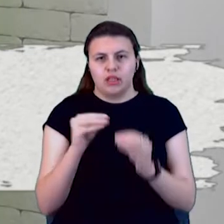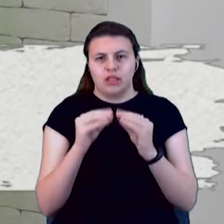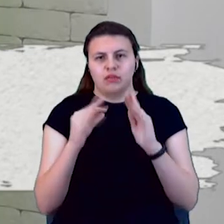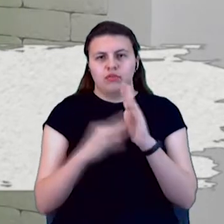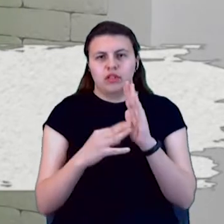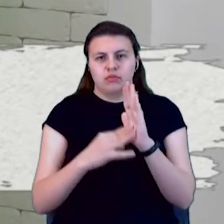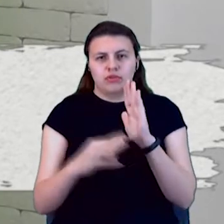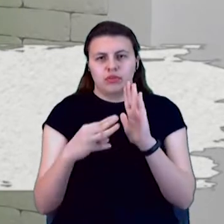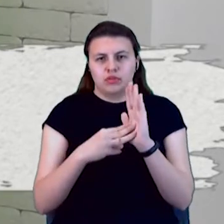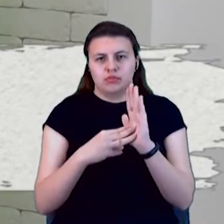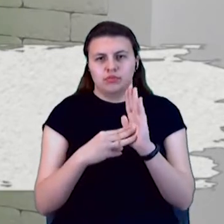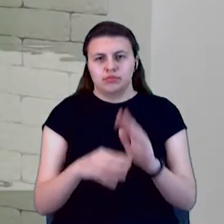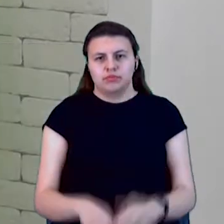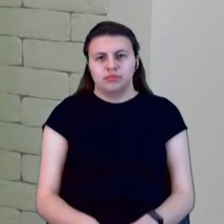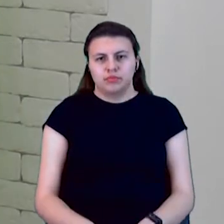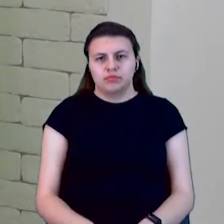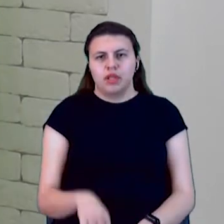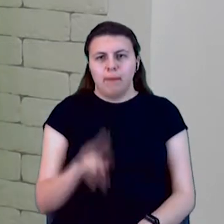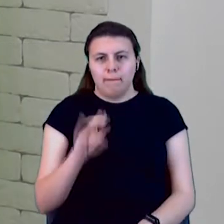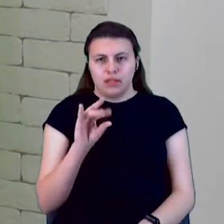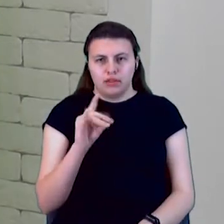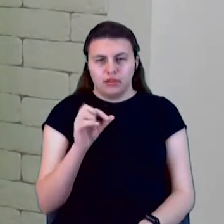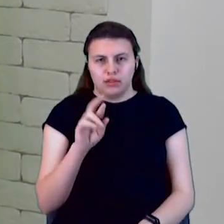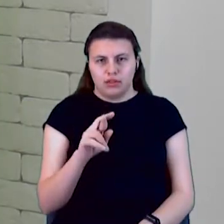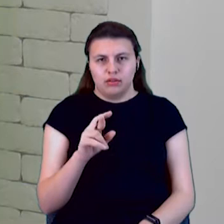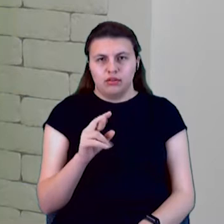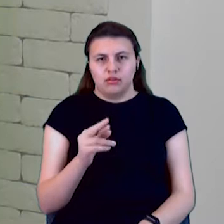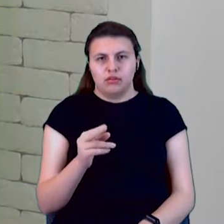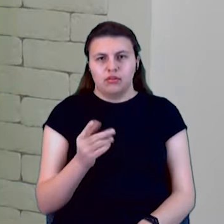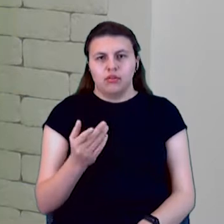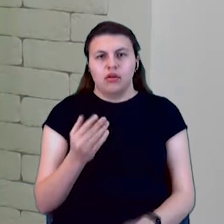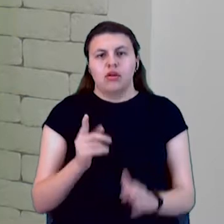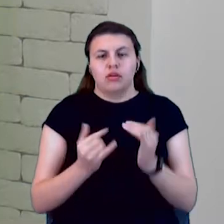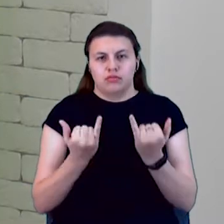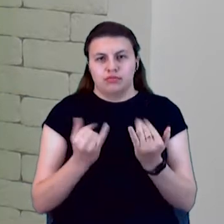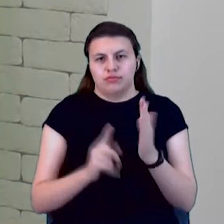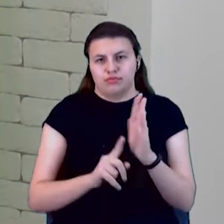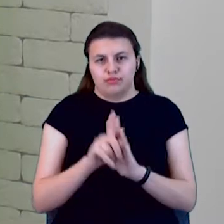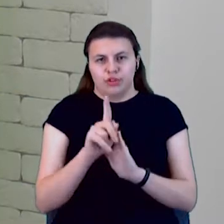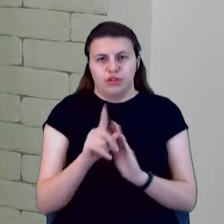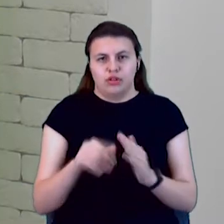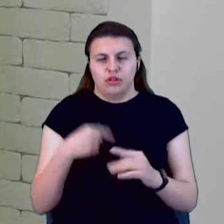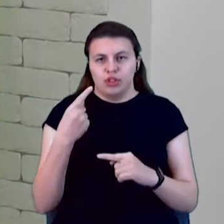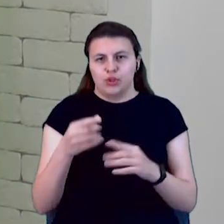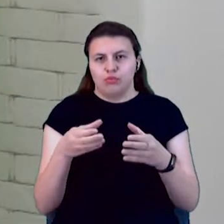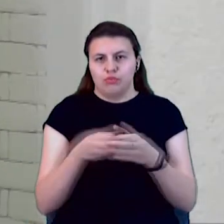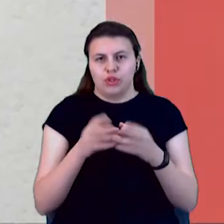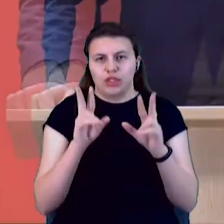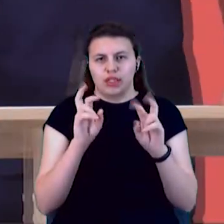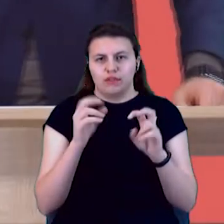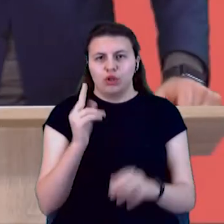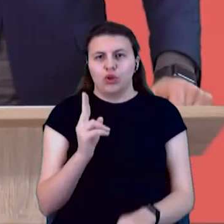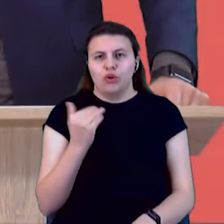98. Пане Ілля, давайте зараз почнемо. Наш наступний блок, він називається «Хто ви?». Ми